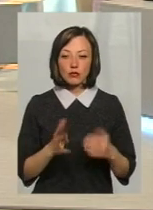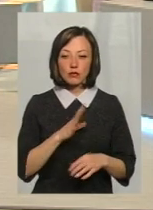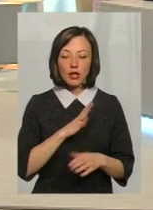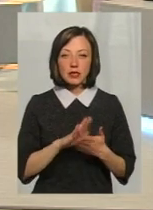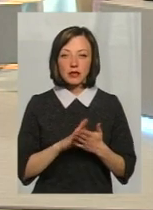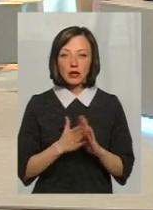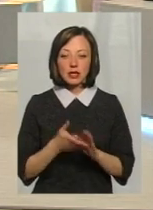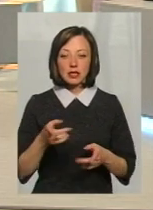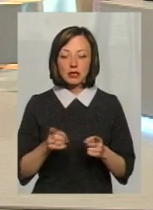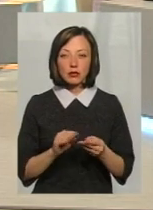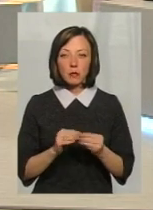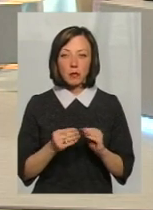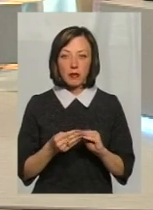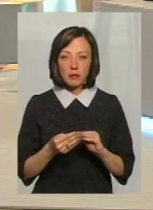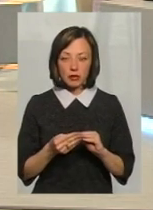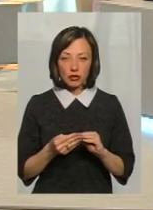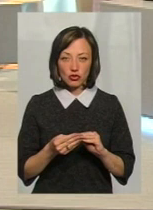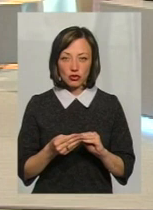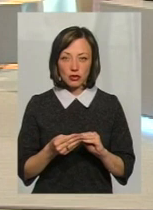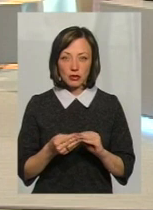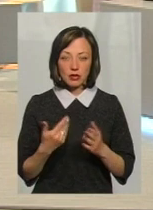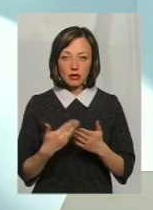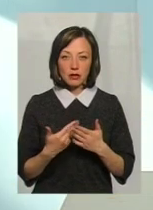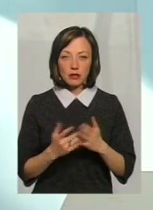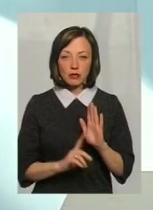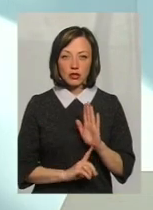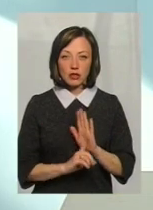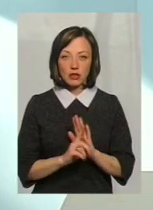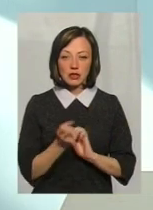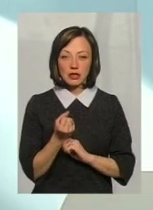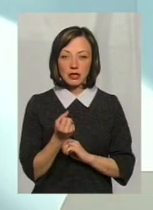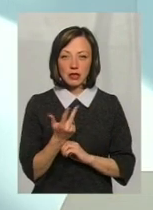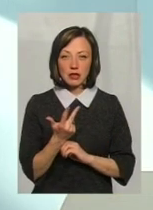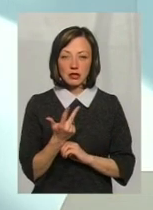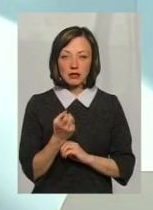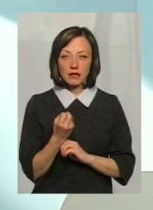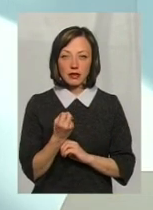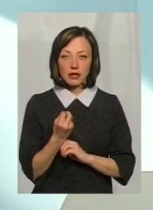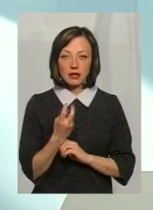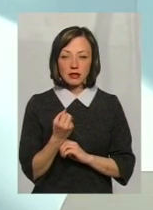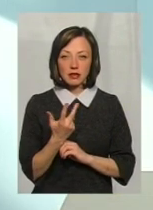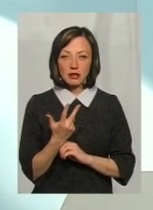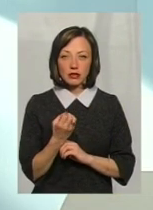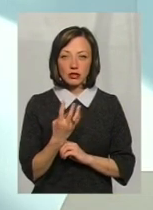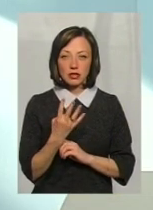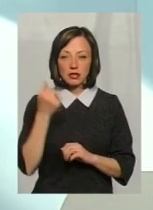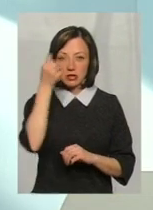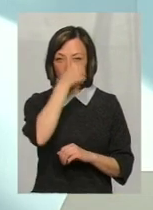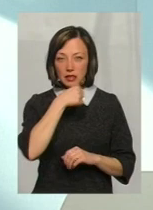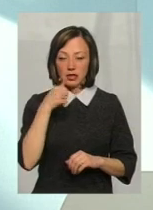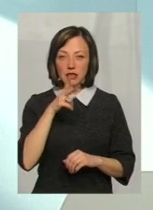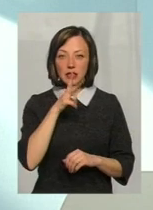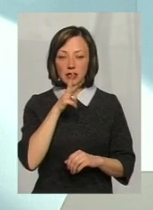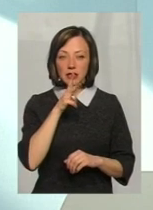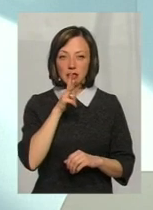ситуація дійсно проблематична, десь тако, починаючи десь 13-й, 12-й, 13-й, 14-й рік, три